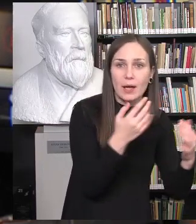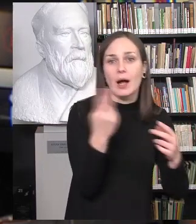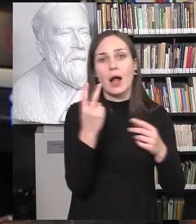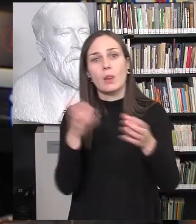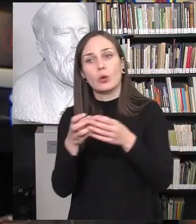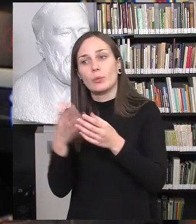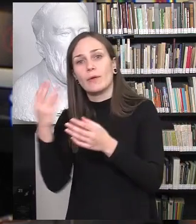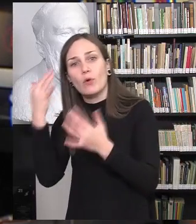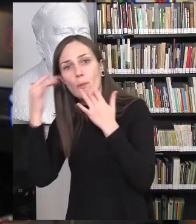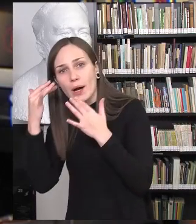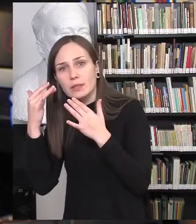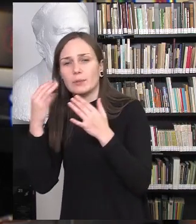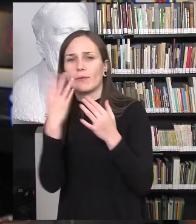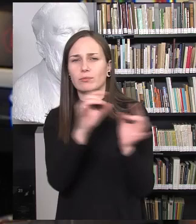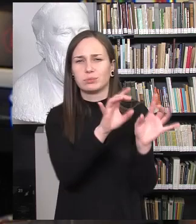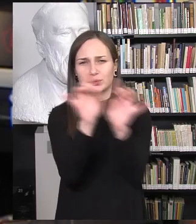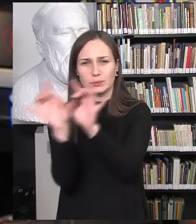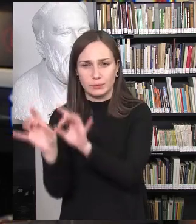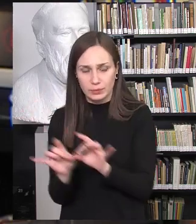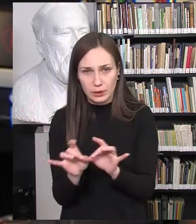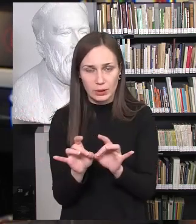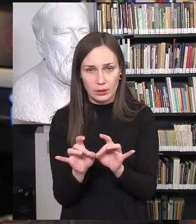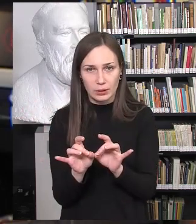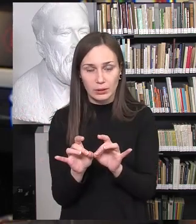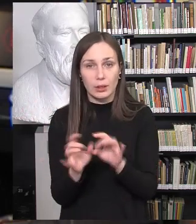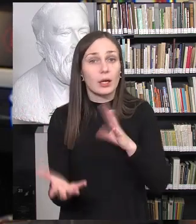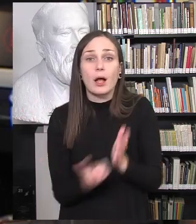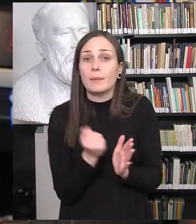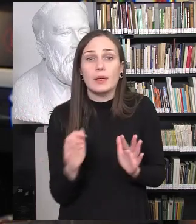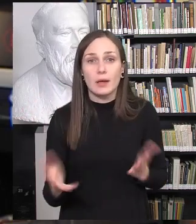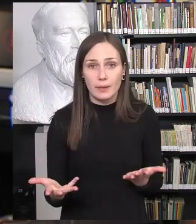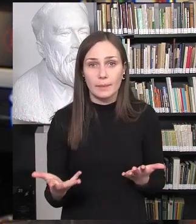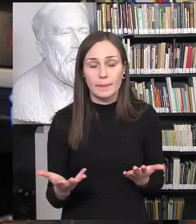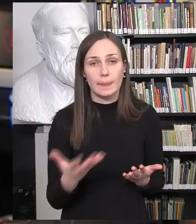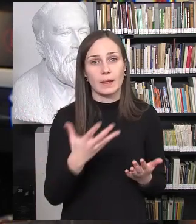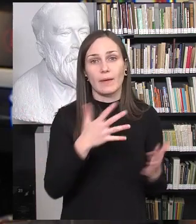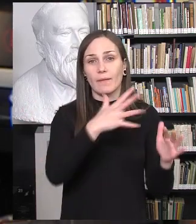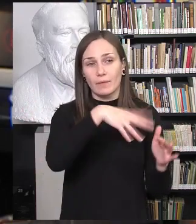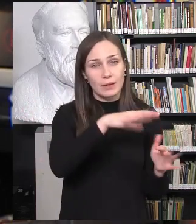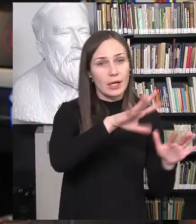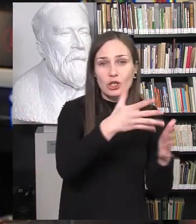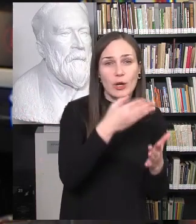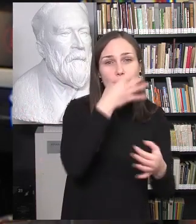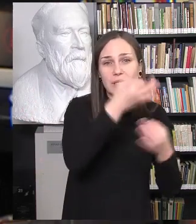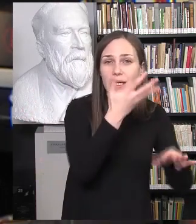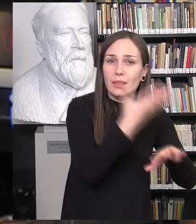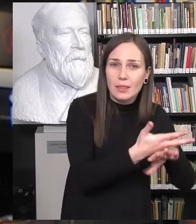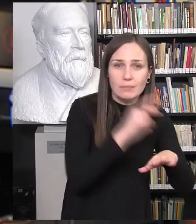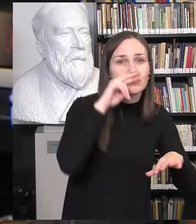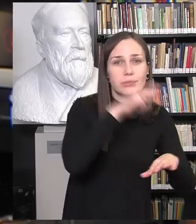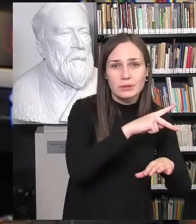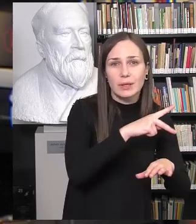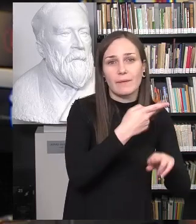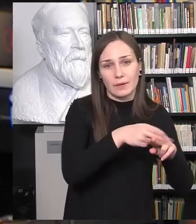regaloja kitaip ir tų grupų yra daug. Ir tada viena vertus. Kiekvienas bijo kažką neteisingai pasakyti, reiškis, ribojama atkritai